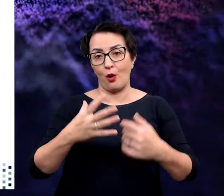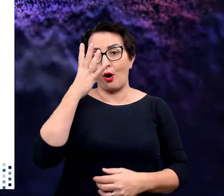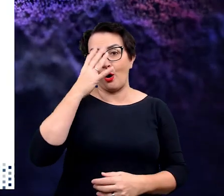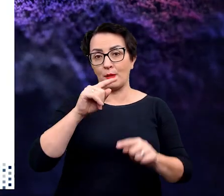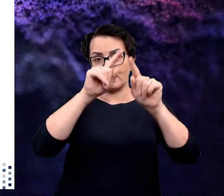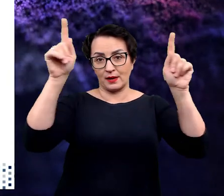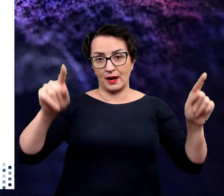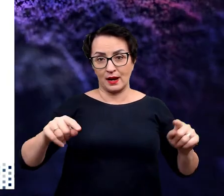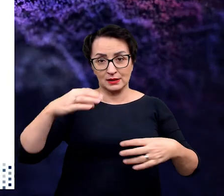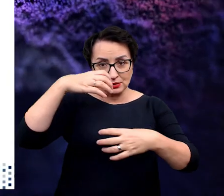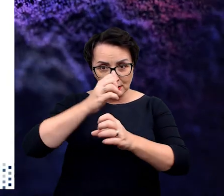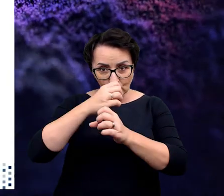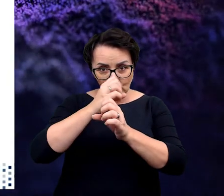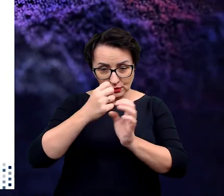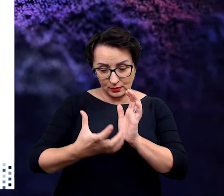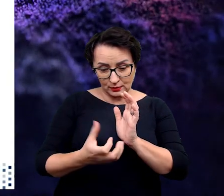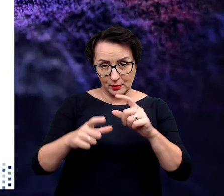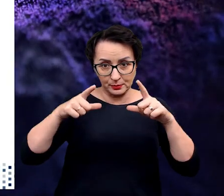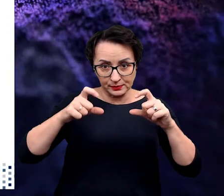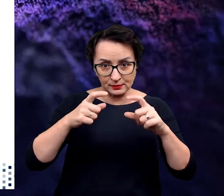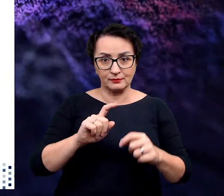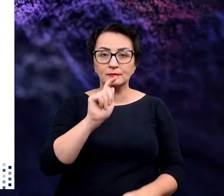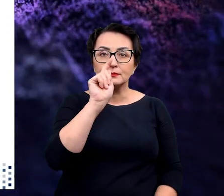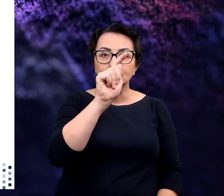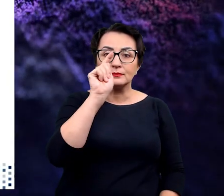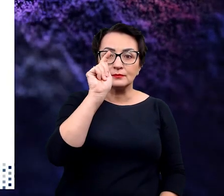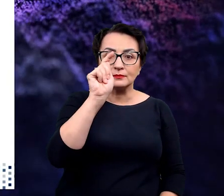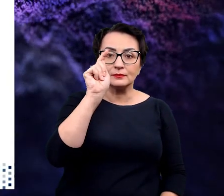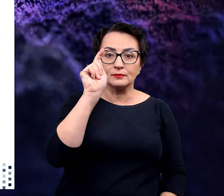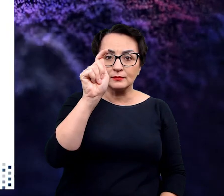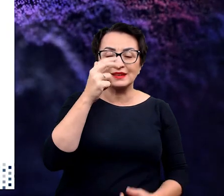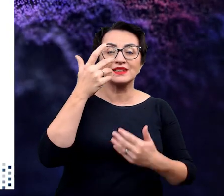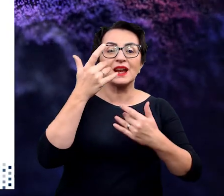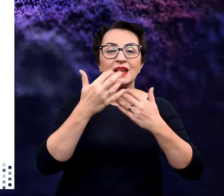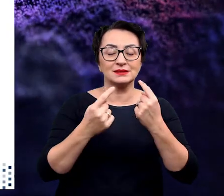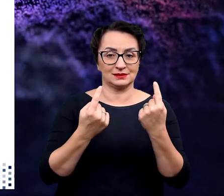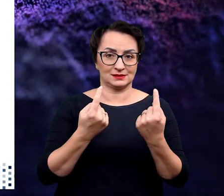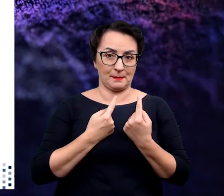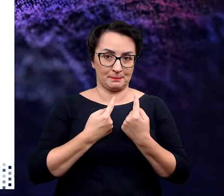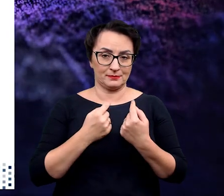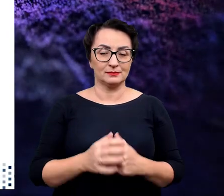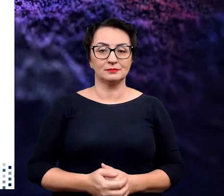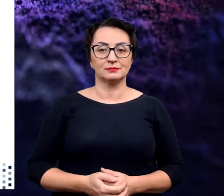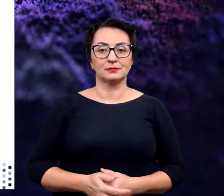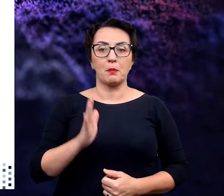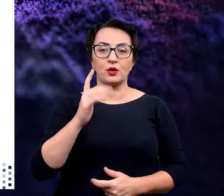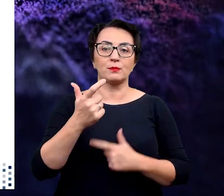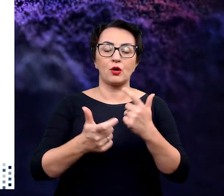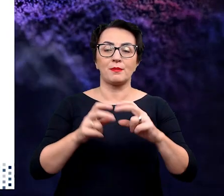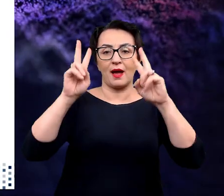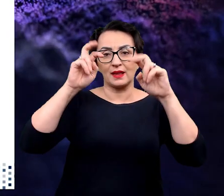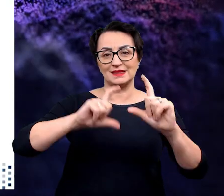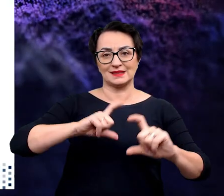komputerem, przed obrazem zebranym spod mikroskopu i klikać zaznaczając takie zakończenia dendrytyczne, a potem